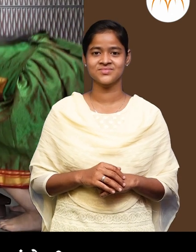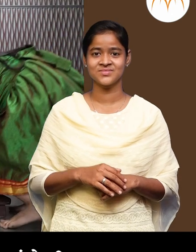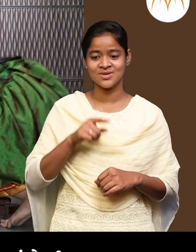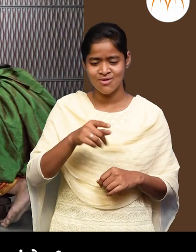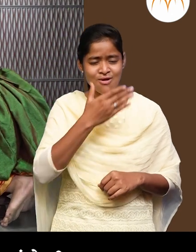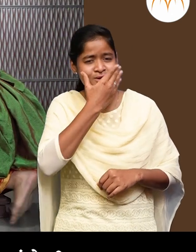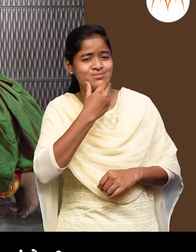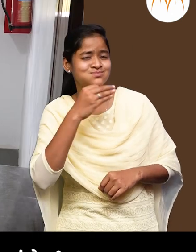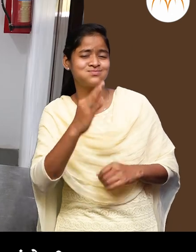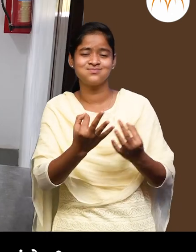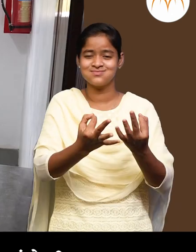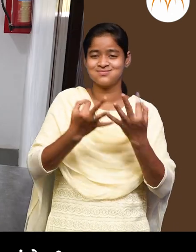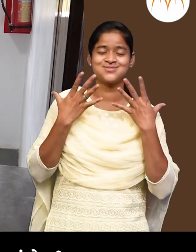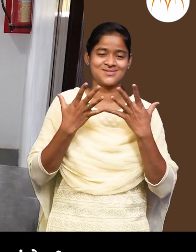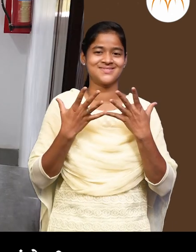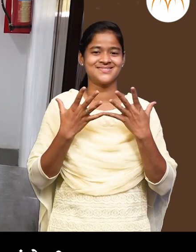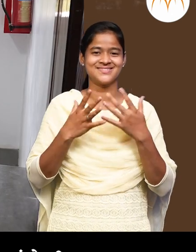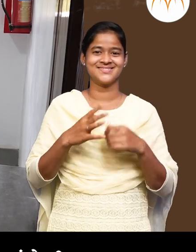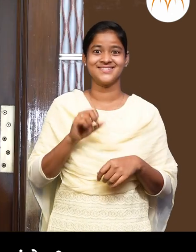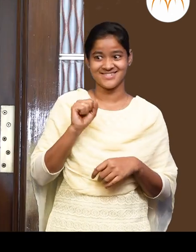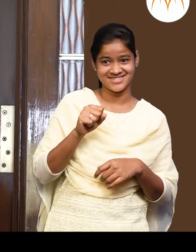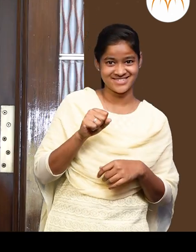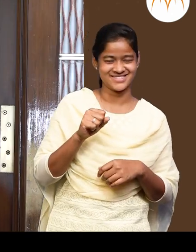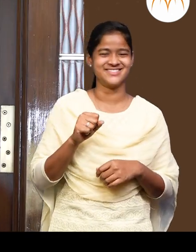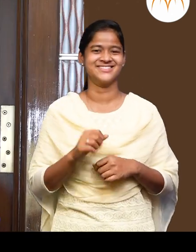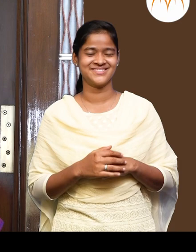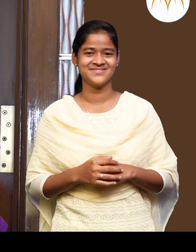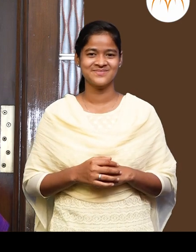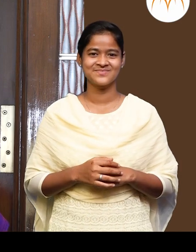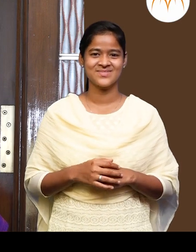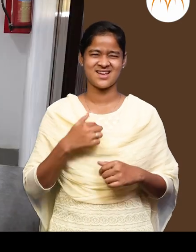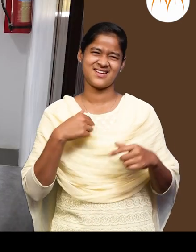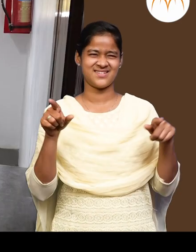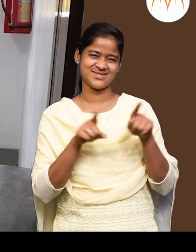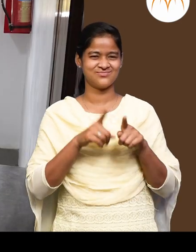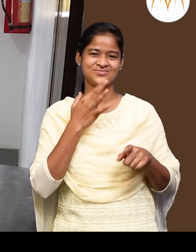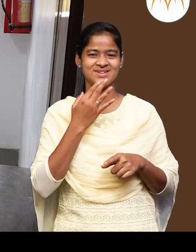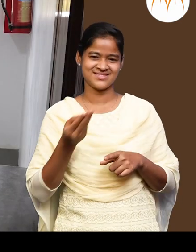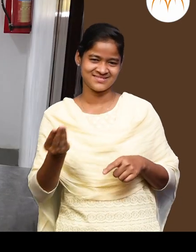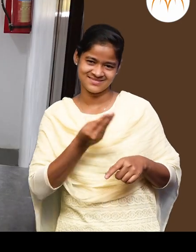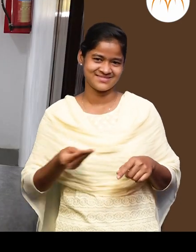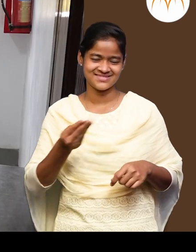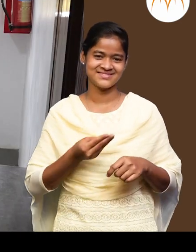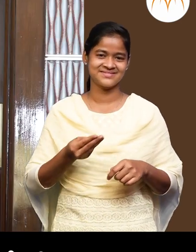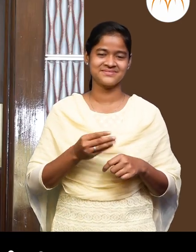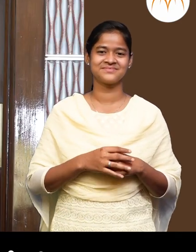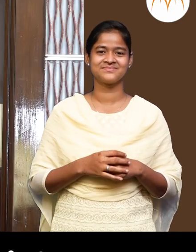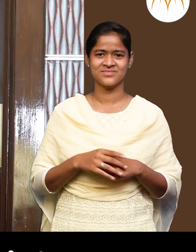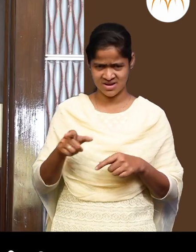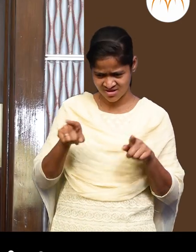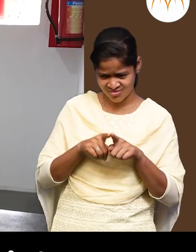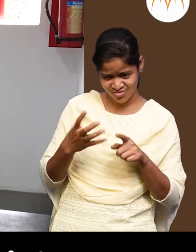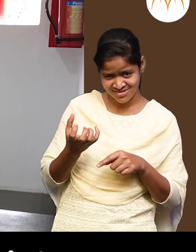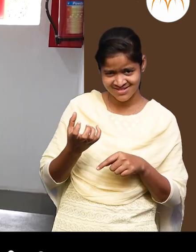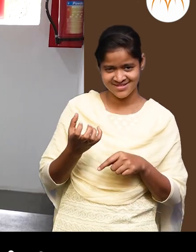अरे वाग किदे छान काडली है रंगोड़ी हो ना आई मी पन रंग बरू तुला पन